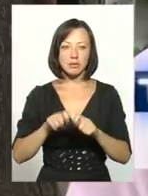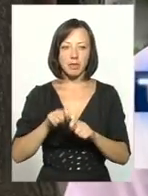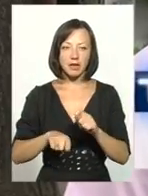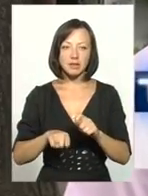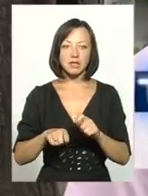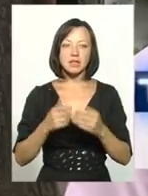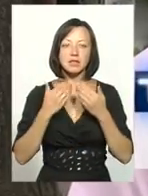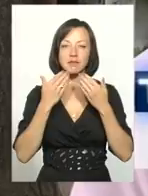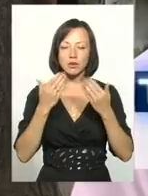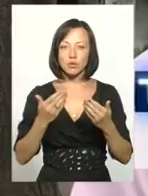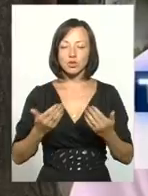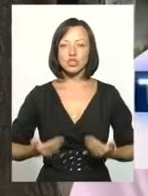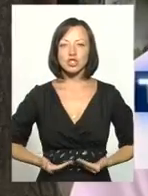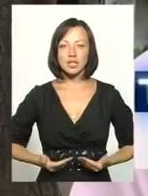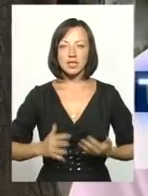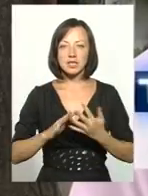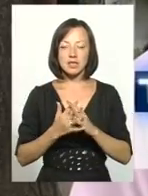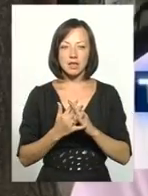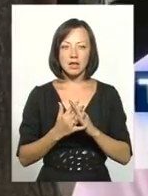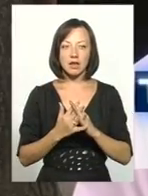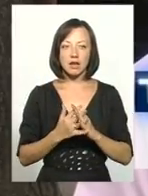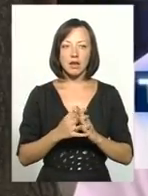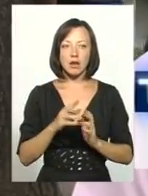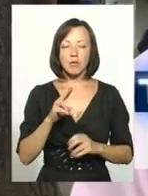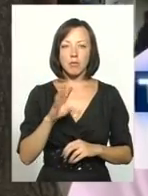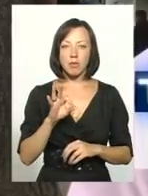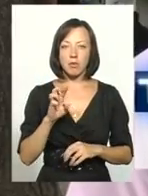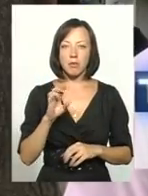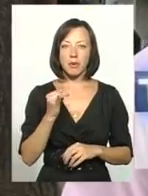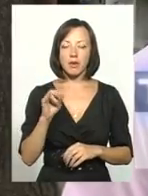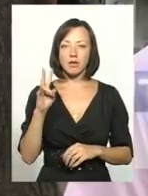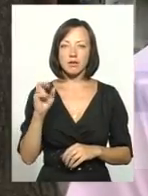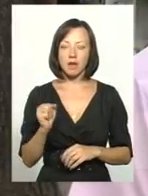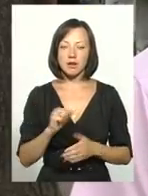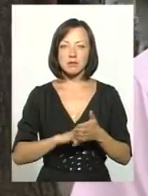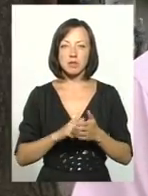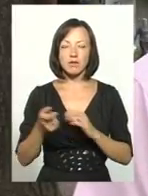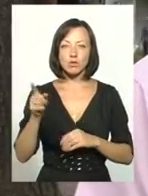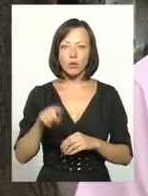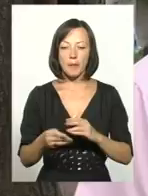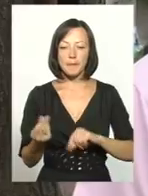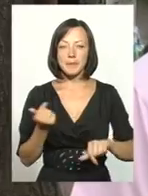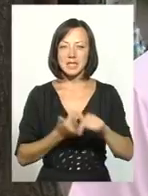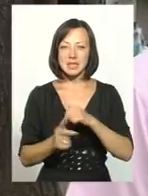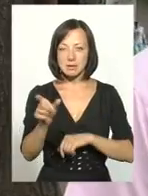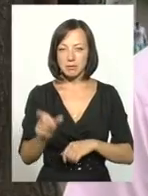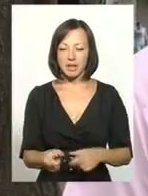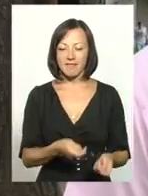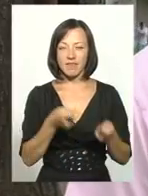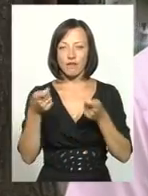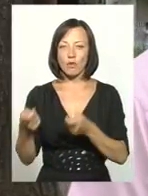якої звернулися житель села Велика Побійна з приводу того, що підприємцям вивозиться